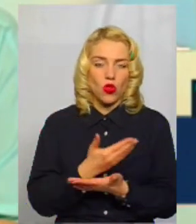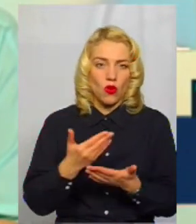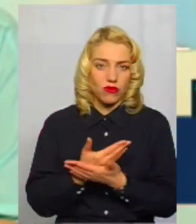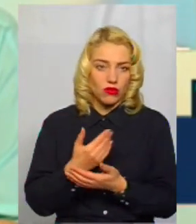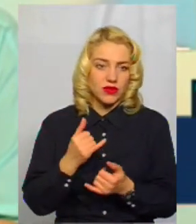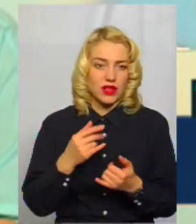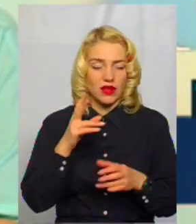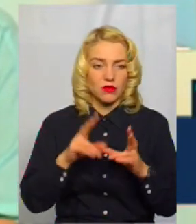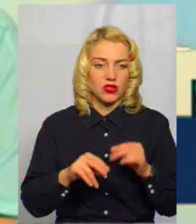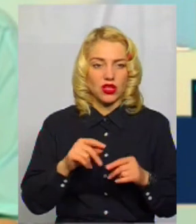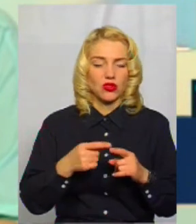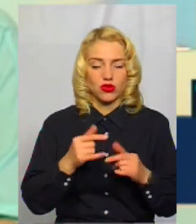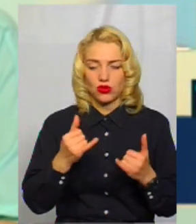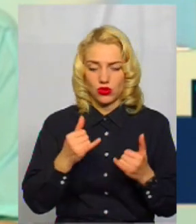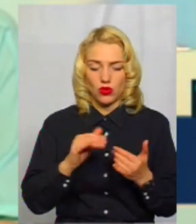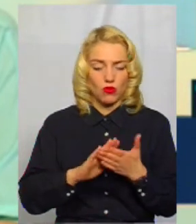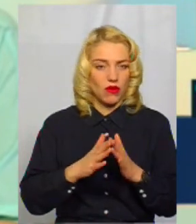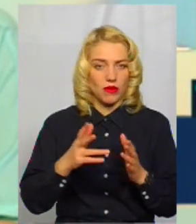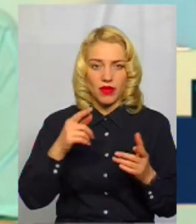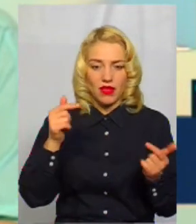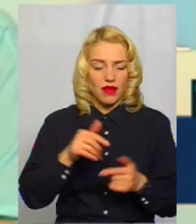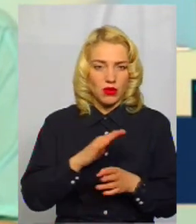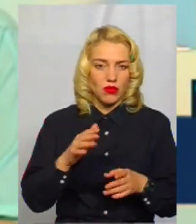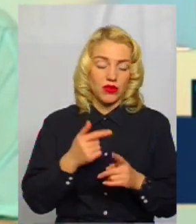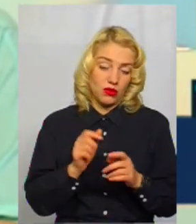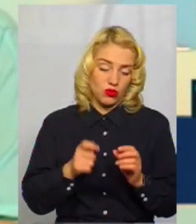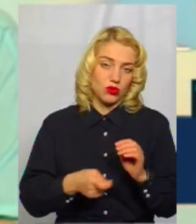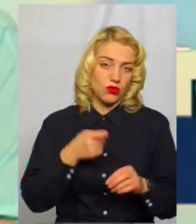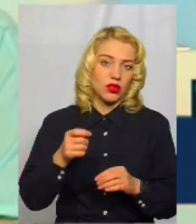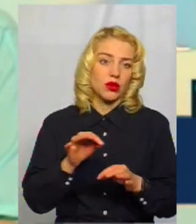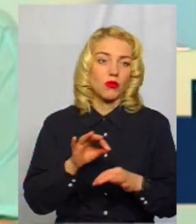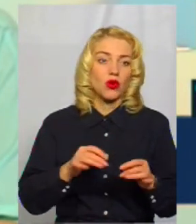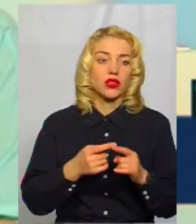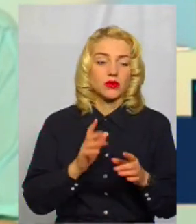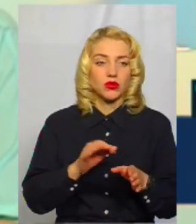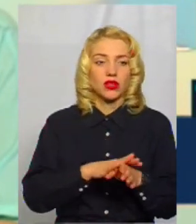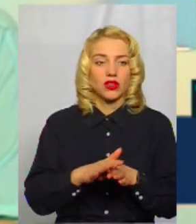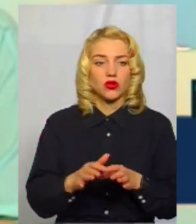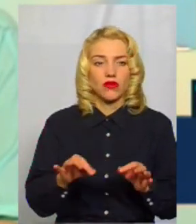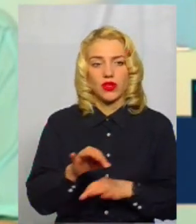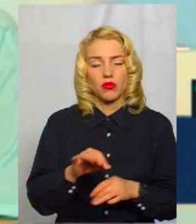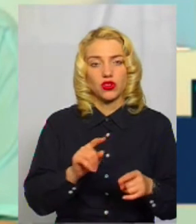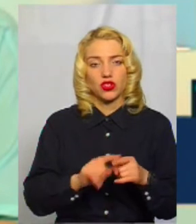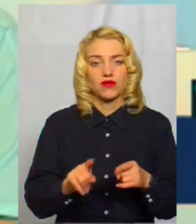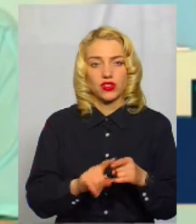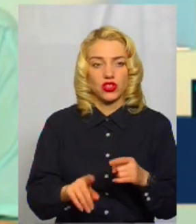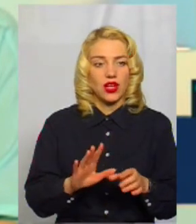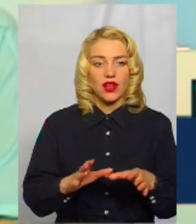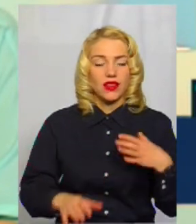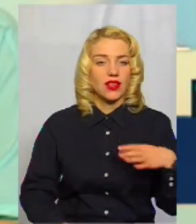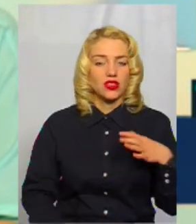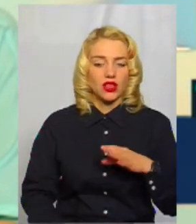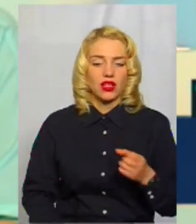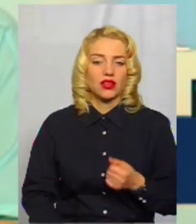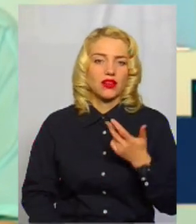що він не відповідає сучасним умовам, то ви подаєте проєкт і цей проєкт реалізований швидше. Тобто ви не чекаєте